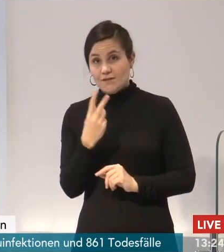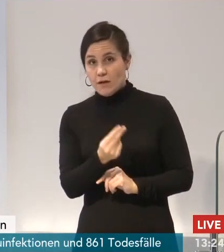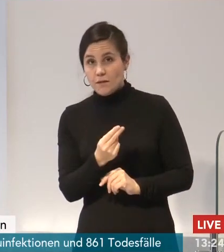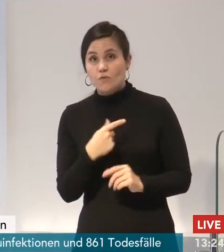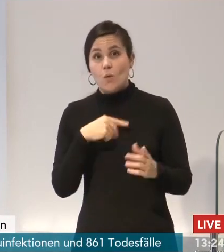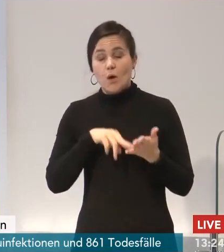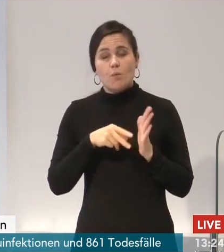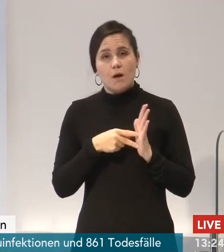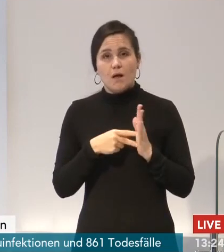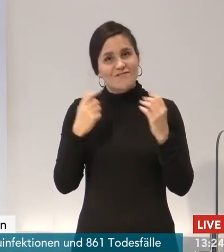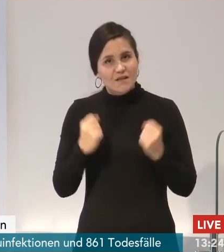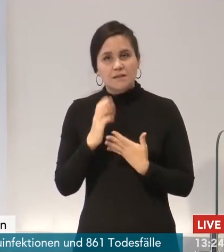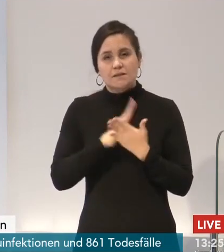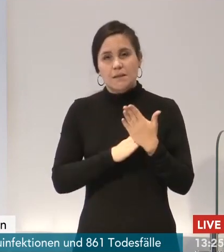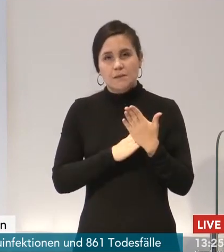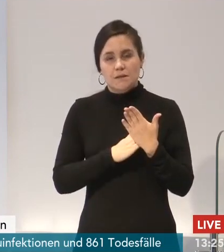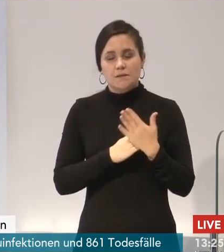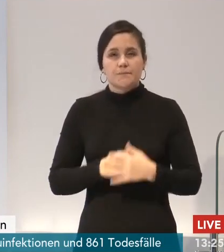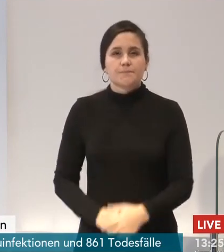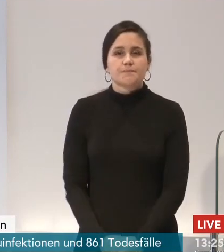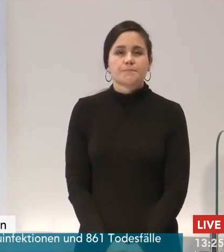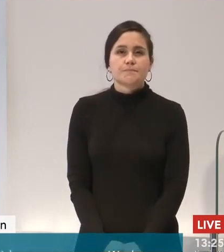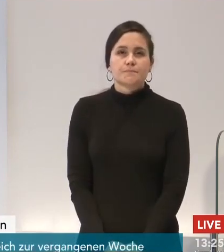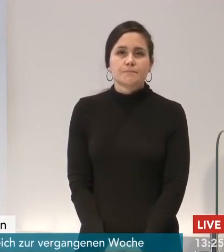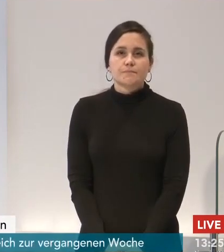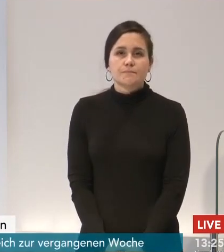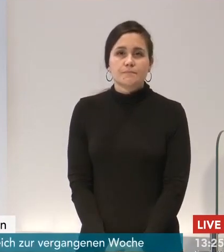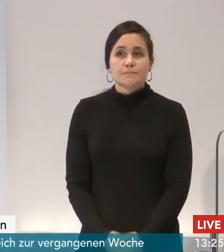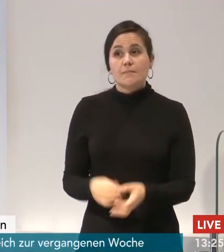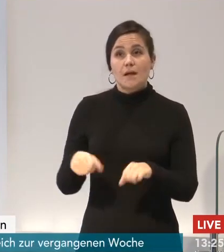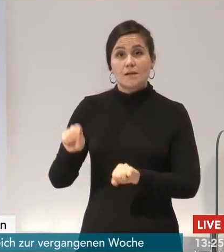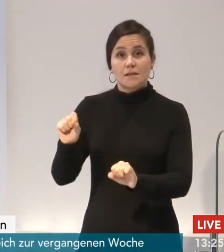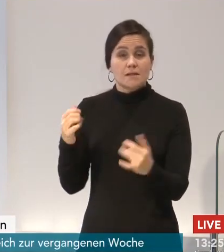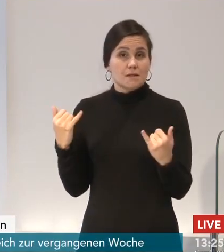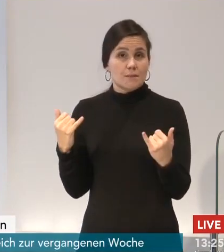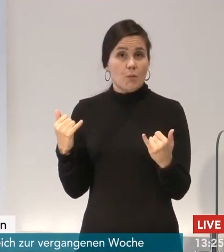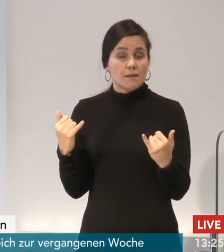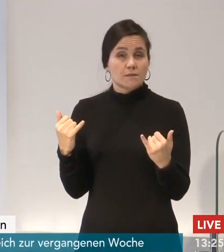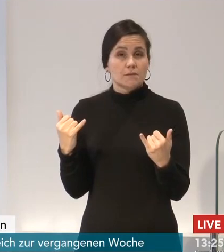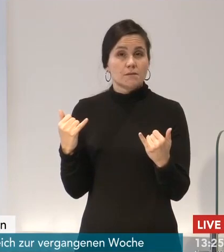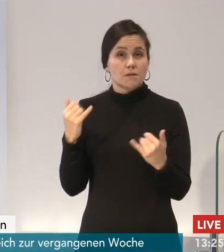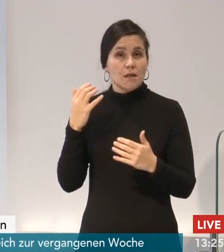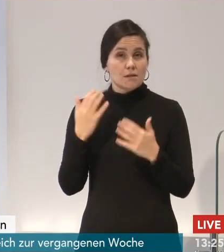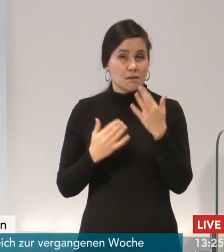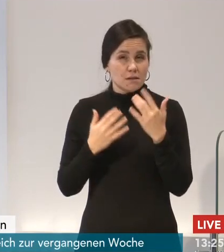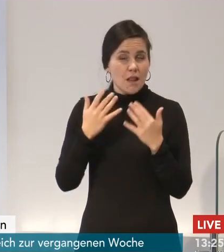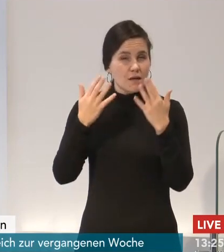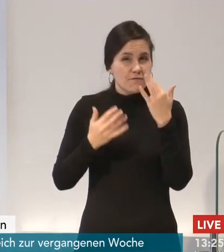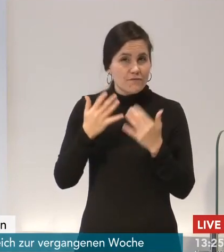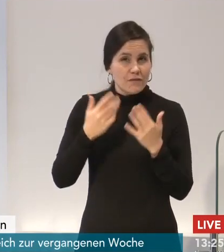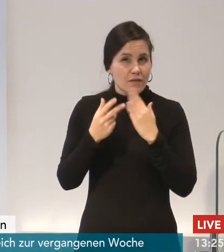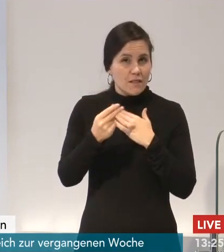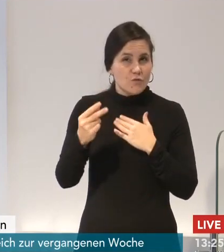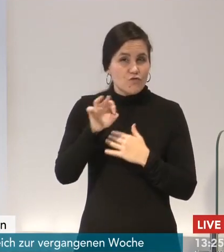stattfinden lassen. Niedersachsen liegt bei der Zahl der durchgeführten Impfungen, mit Zeitimpfungen jetzt, mit knapp